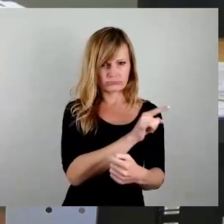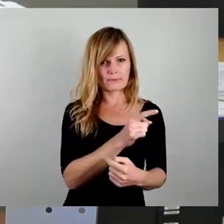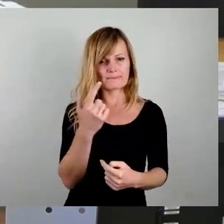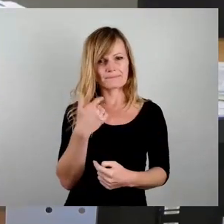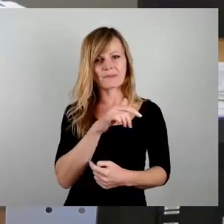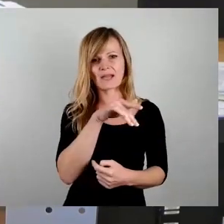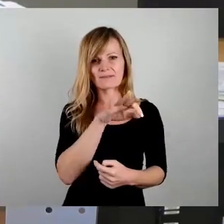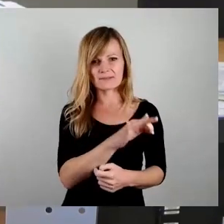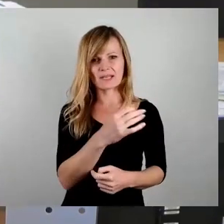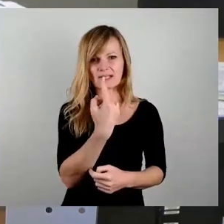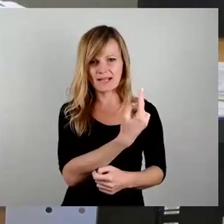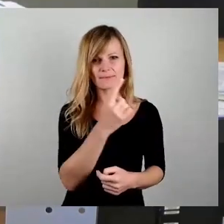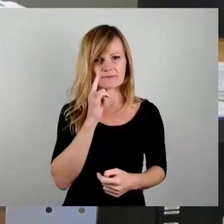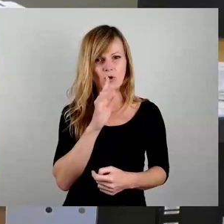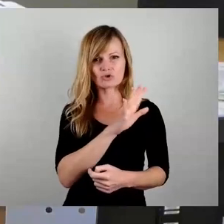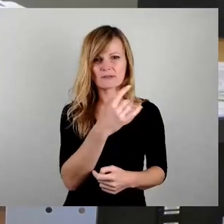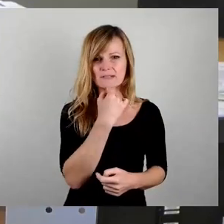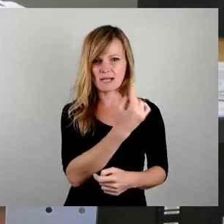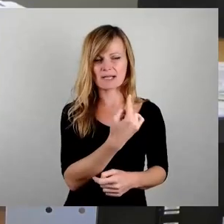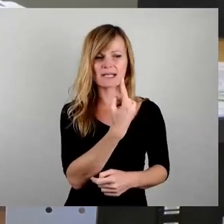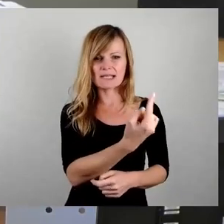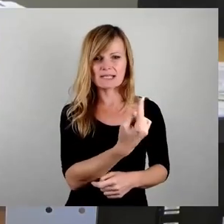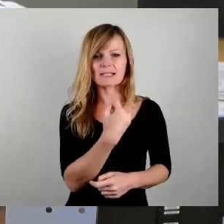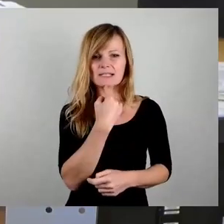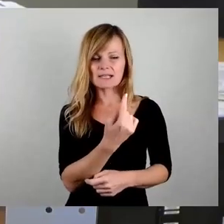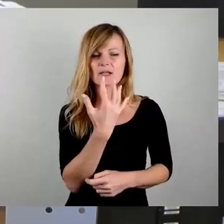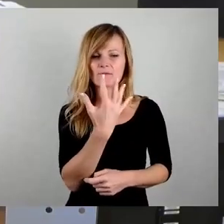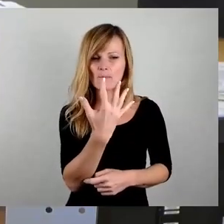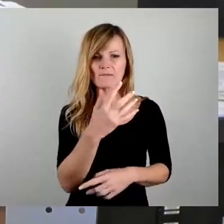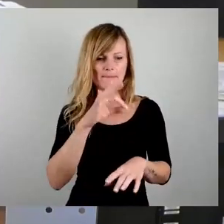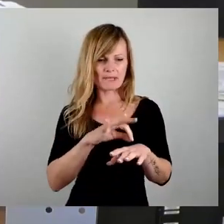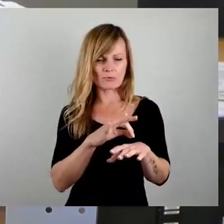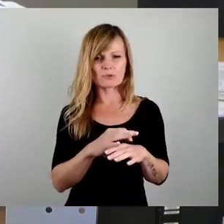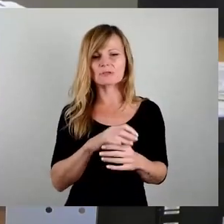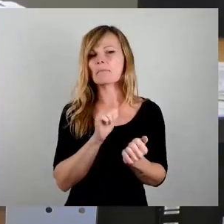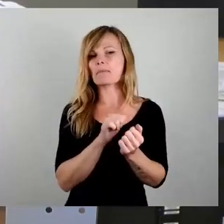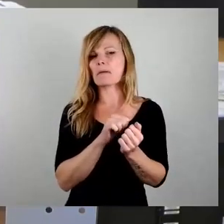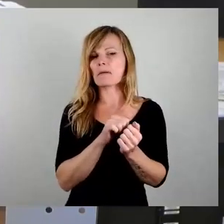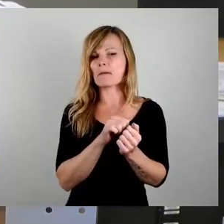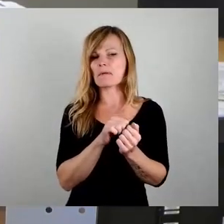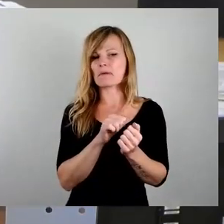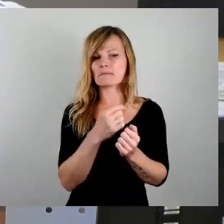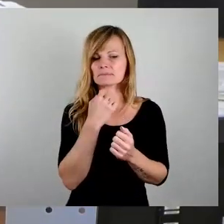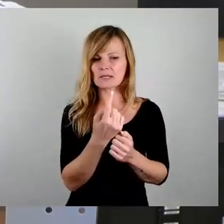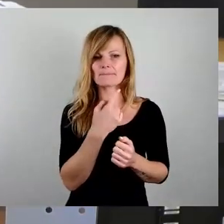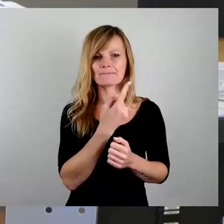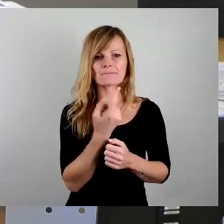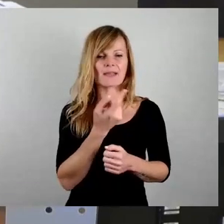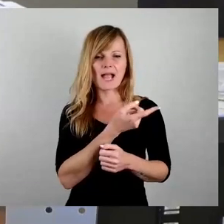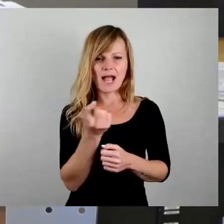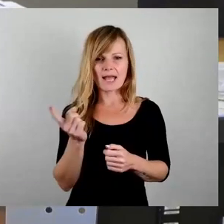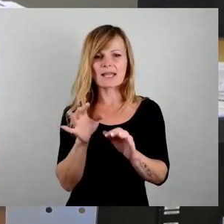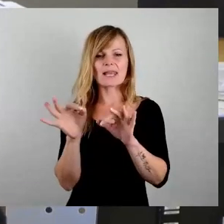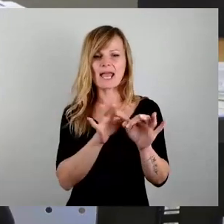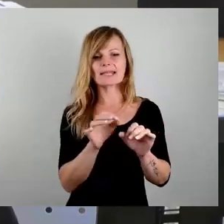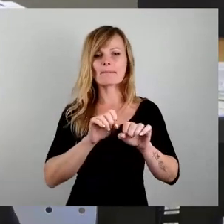gesagt hat. Weil sie hat hier geschlagene fünf Minuten daher geschnattert, dass das, was in allen Leitmedien steht, nämlich, dass